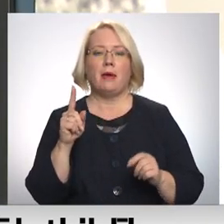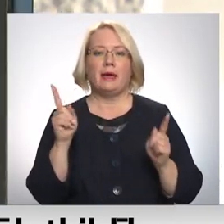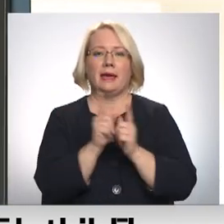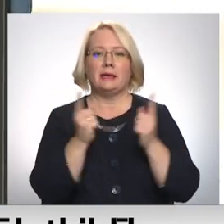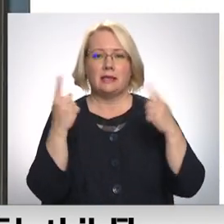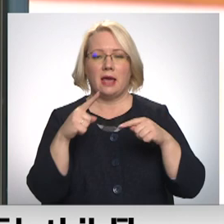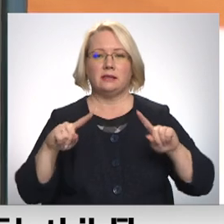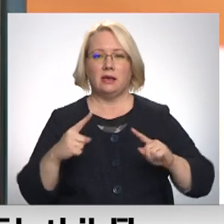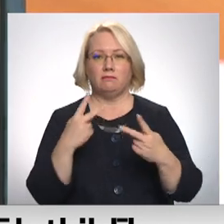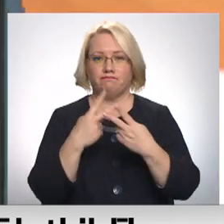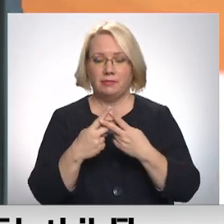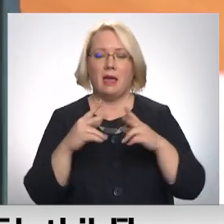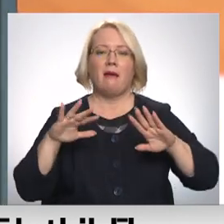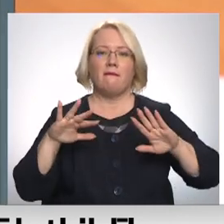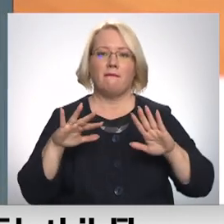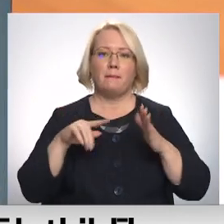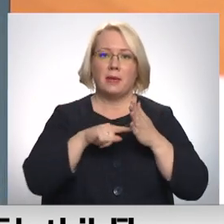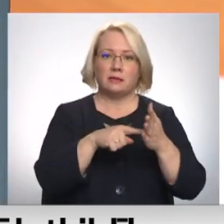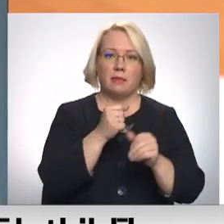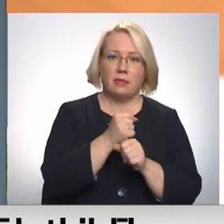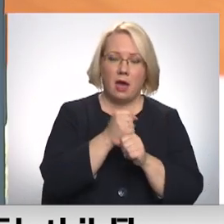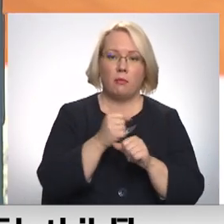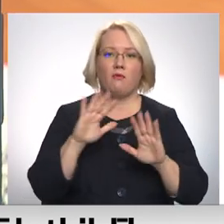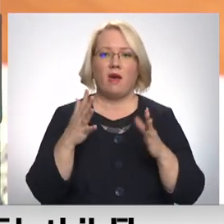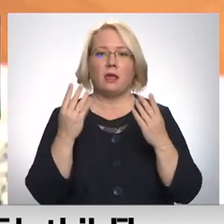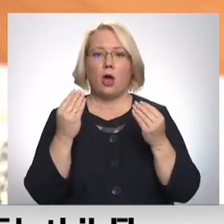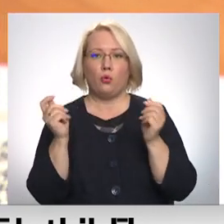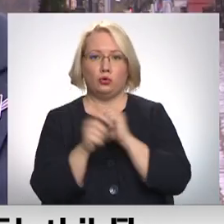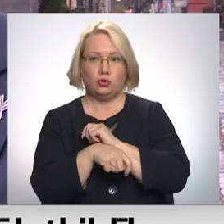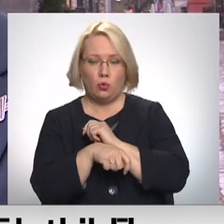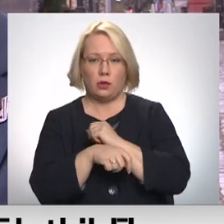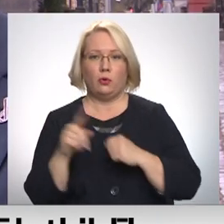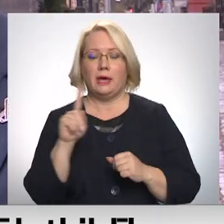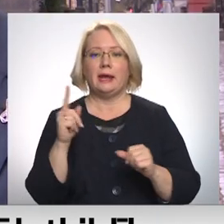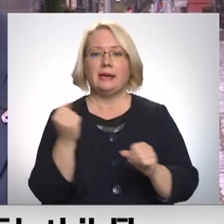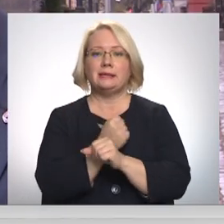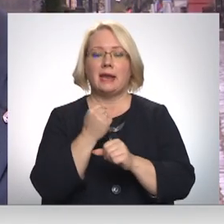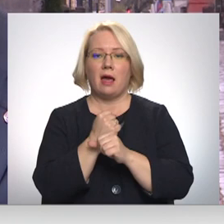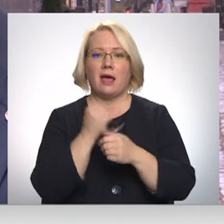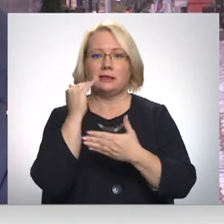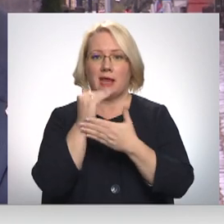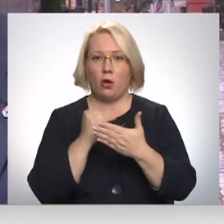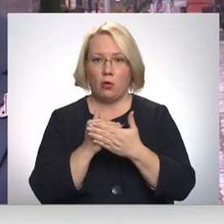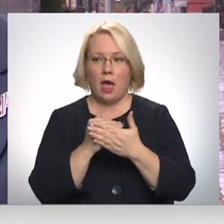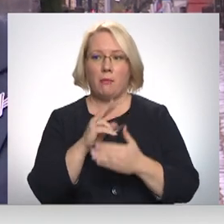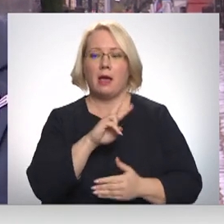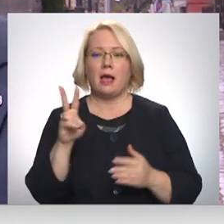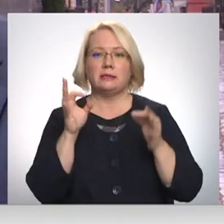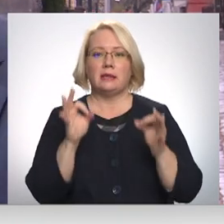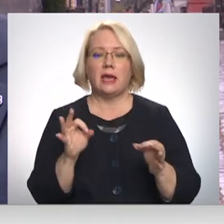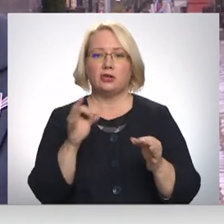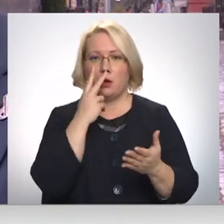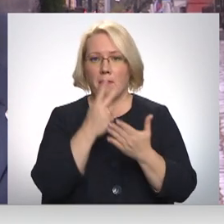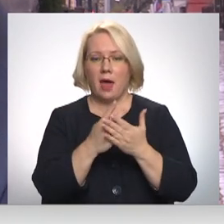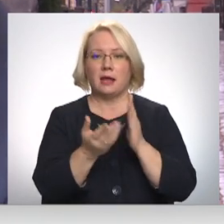atņemšanu, piespiedu darbu vai naudas sodu. Ir izstrādāts regulējums, kurš tieši paredz sauk pie